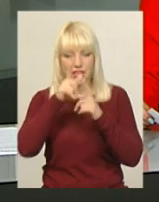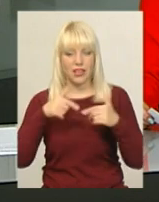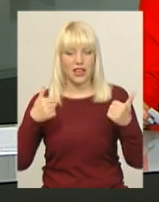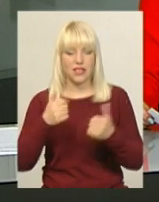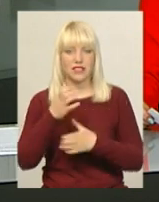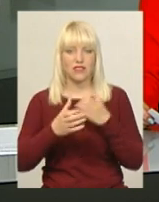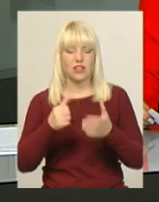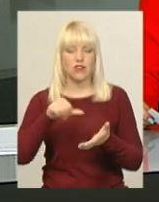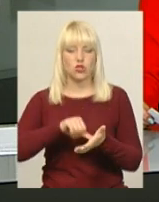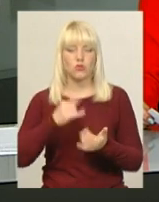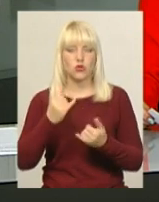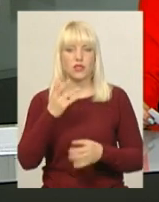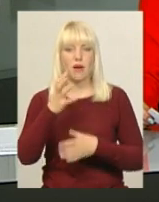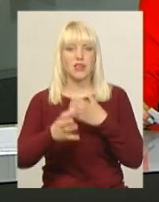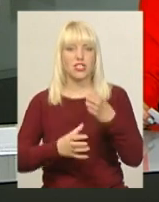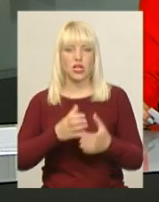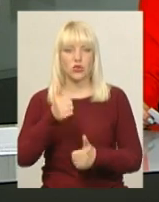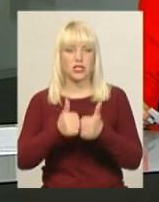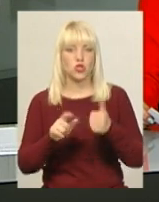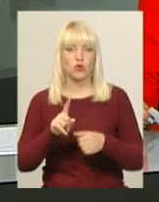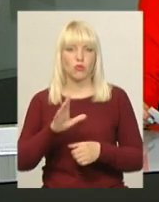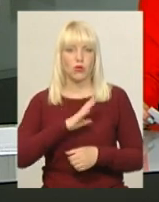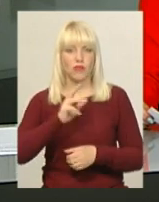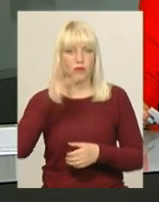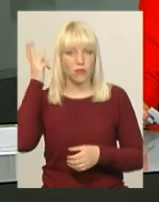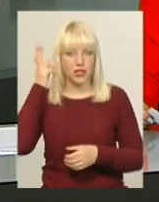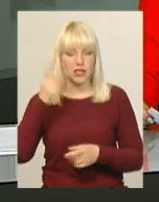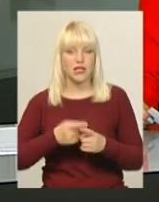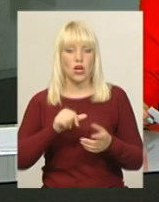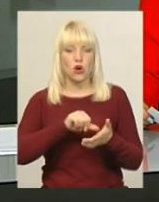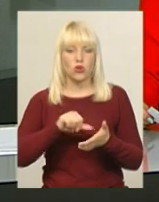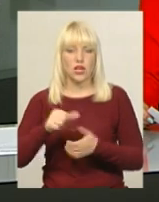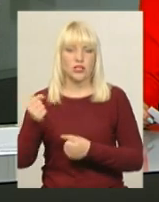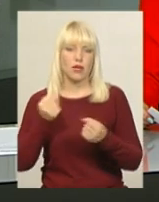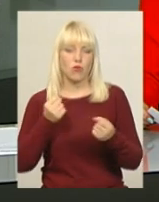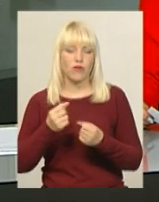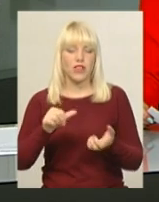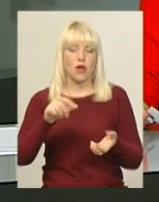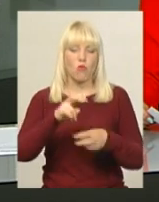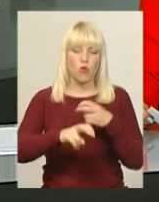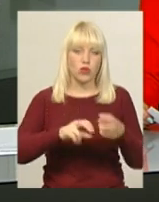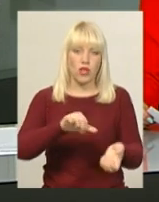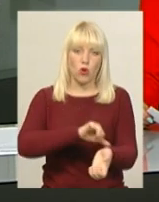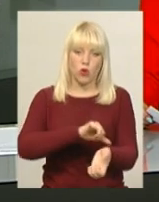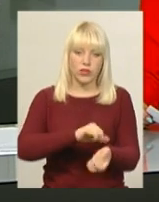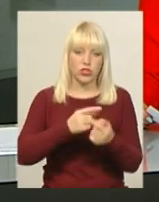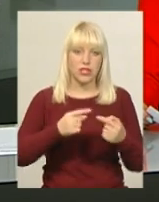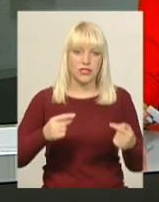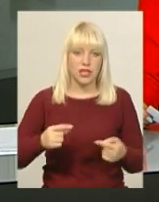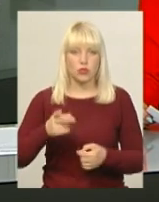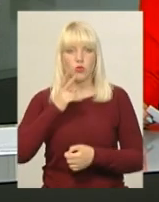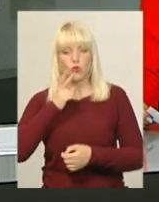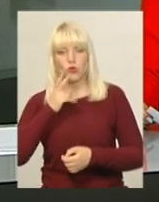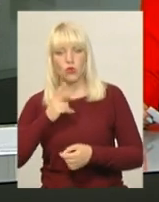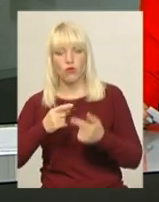міжнародних змаганнях, що розпочалися у Хмельницькому. Учасники боролися у пошуку наркотичних засобів, зброї, набоїв та тютюнових